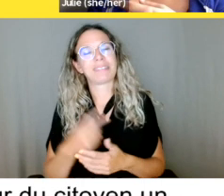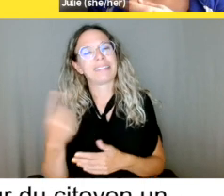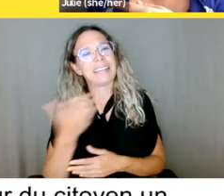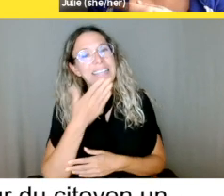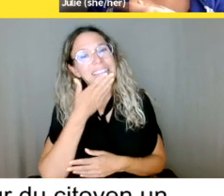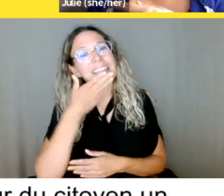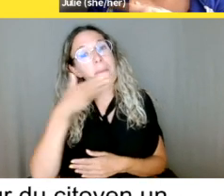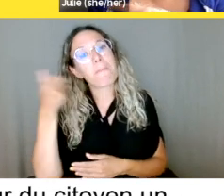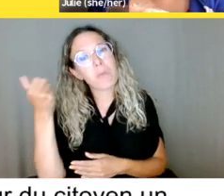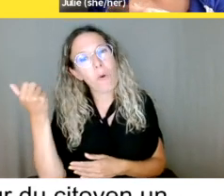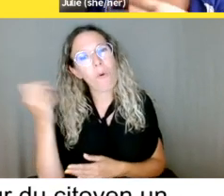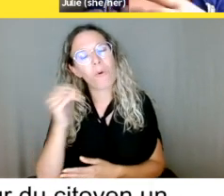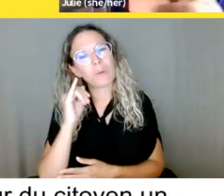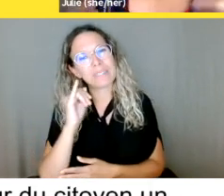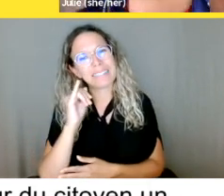de...